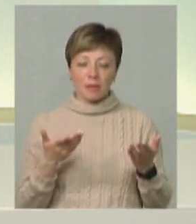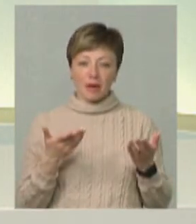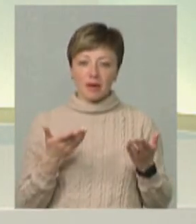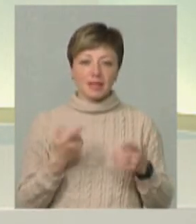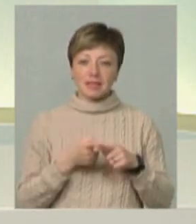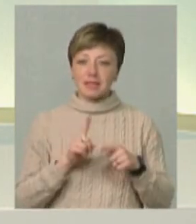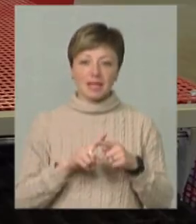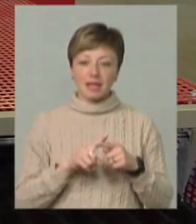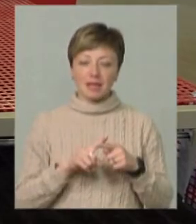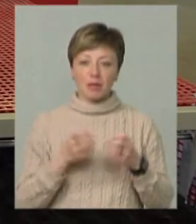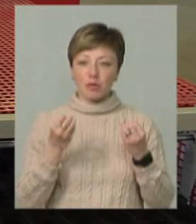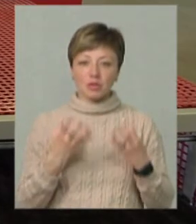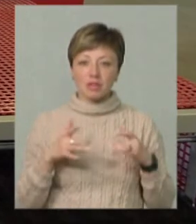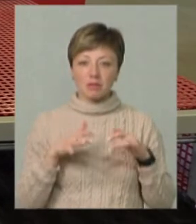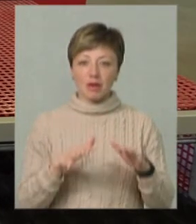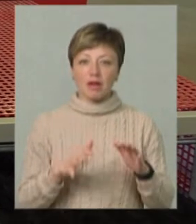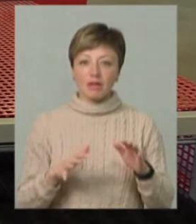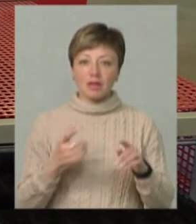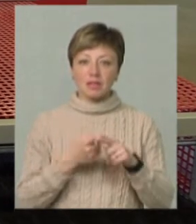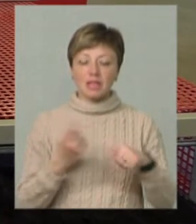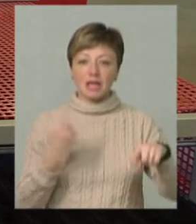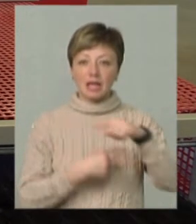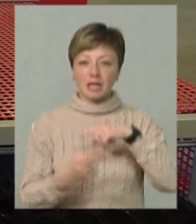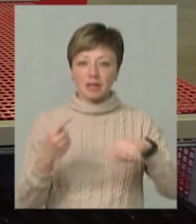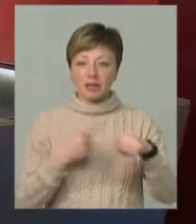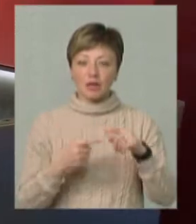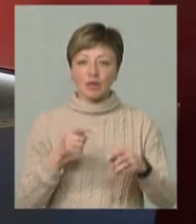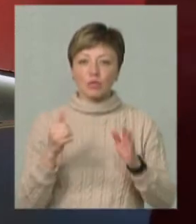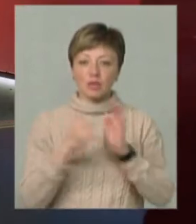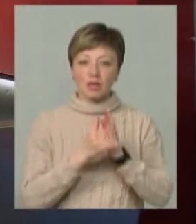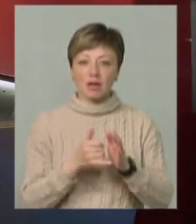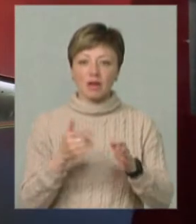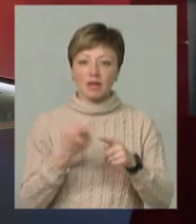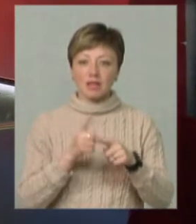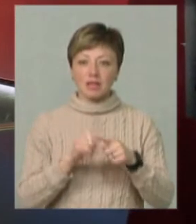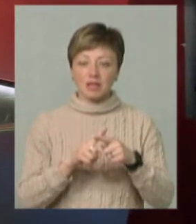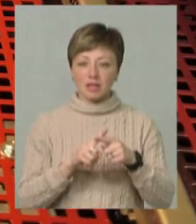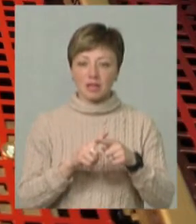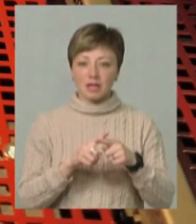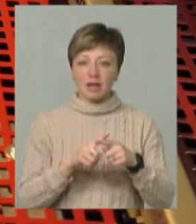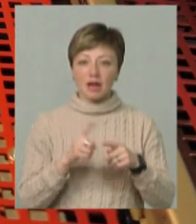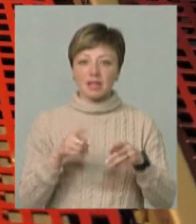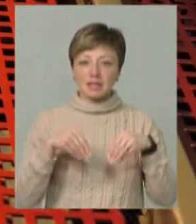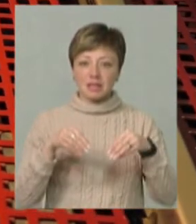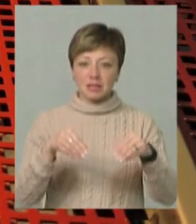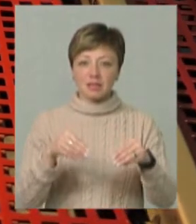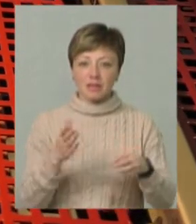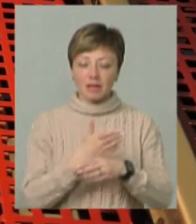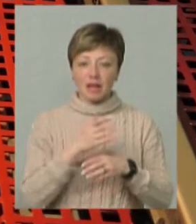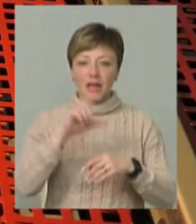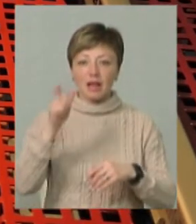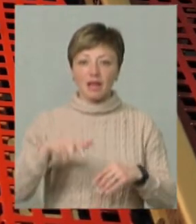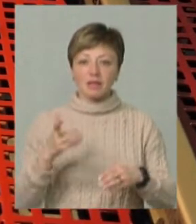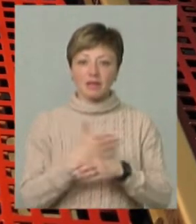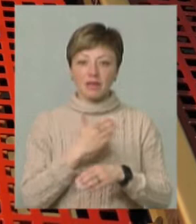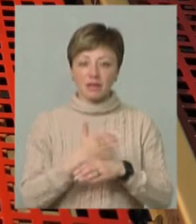Це не проста справа. Знаєте, поставити завод, оцю лінію, яку ми поставили, ми поставили лінію для вирощення сцінці із закритої кореневої системи італійського